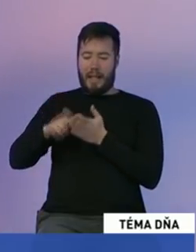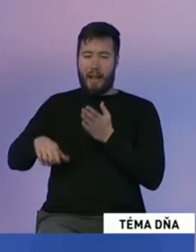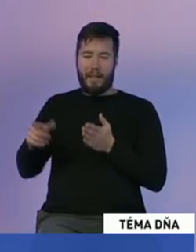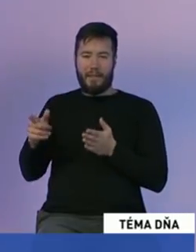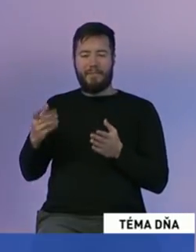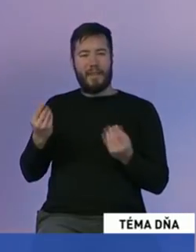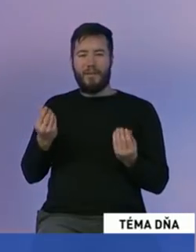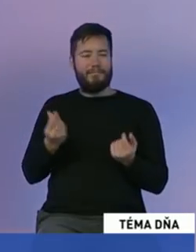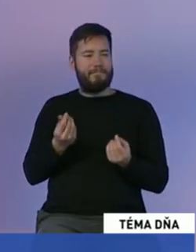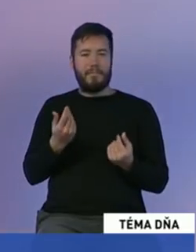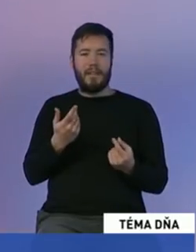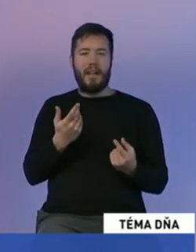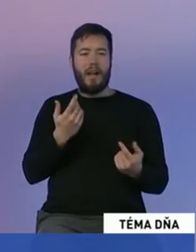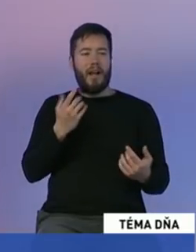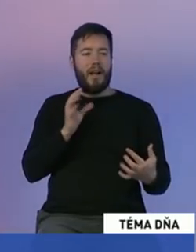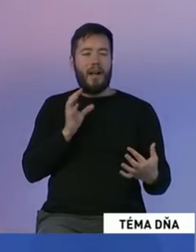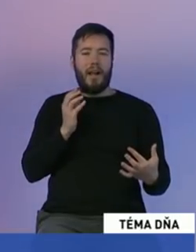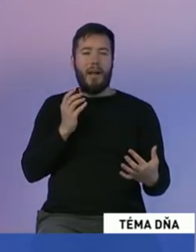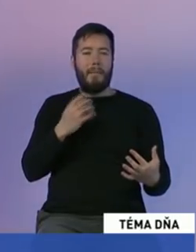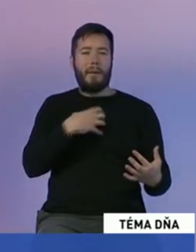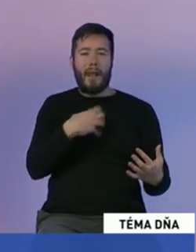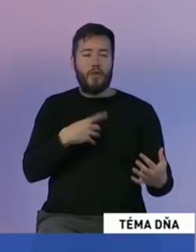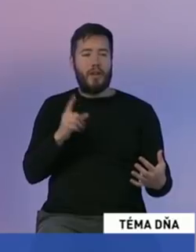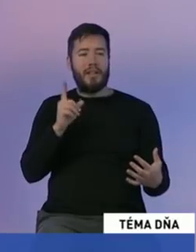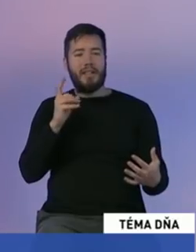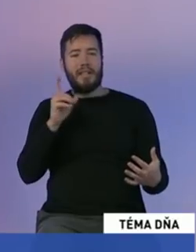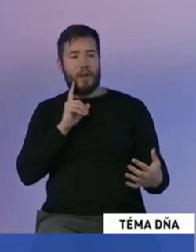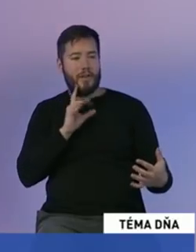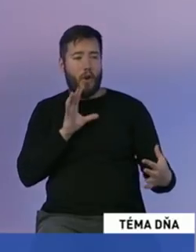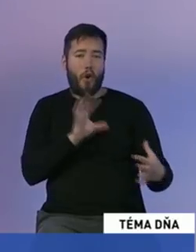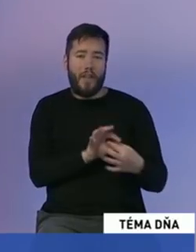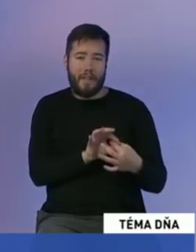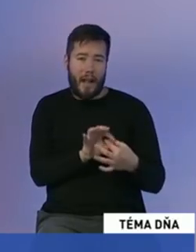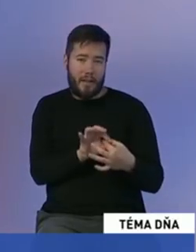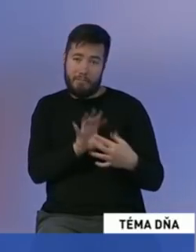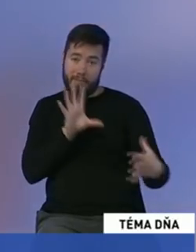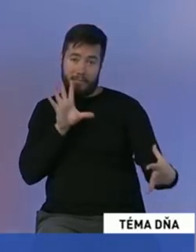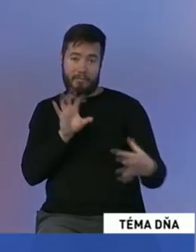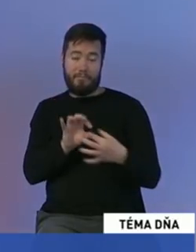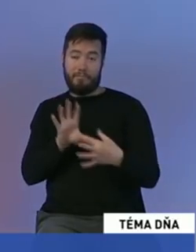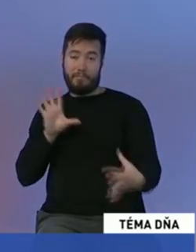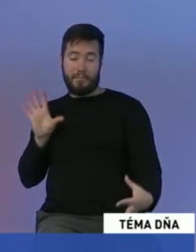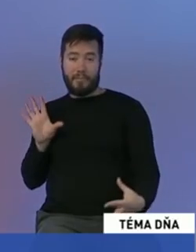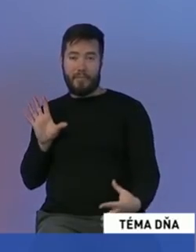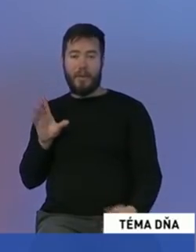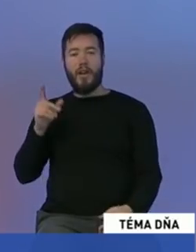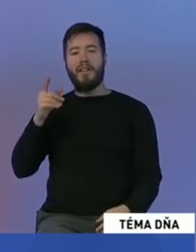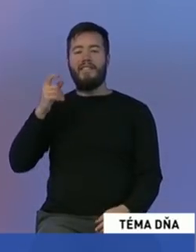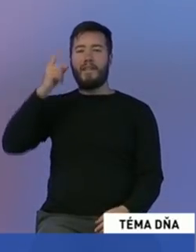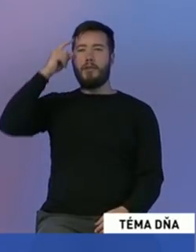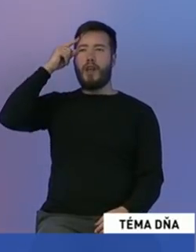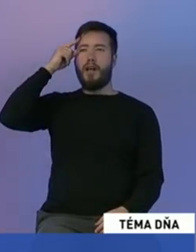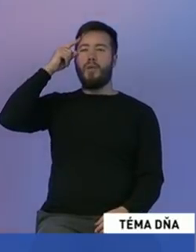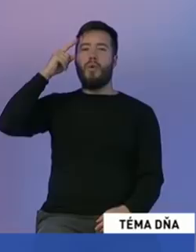stratili kontakt s ľuďmi. Stratili kontakt s primátormi a naozaj to, čo vymýšľajú, vymýšľajú od hora, namiesto toho, sa prišli porozprávať